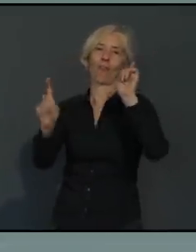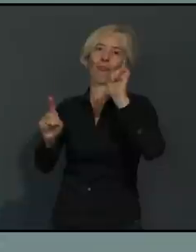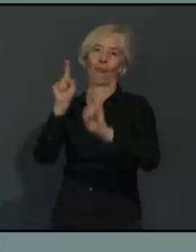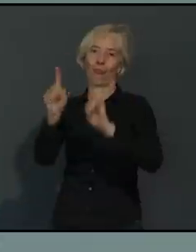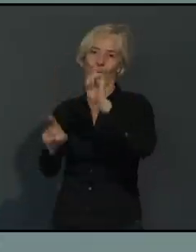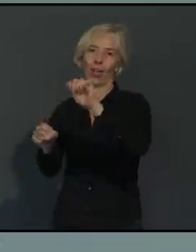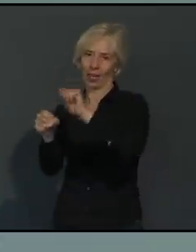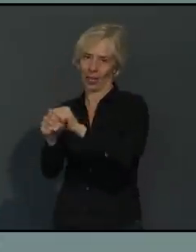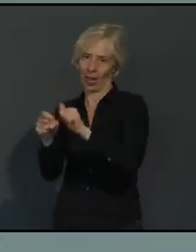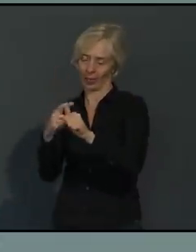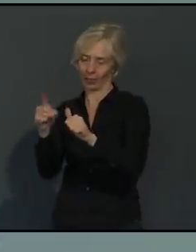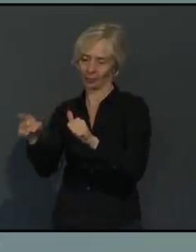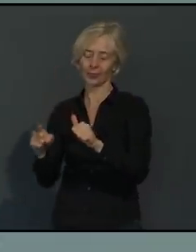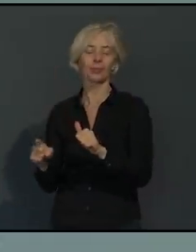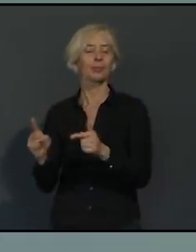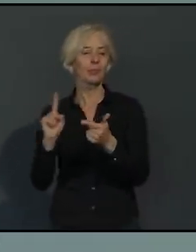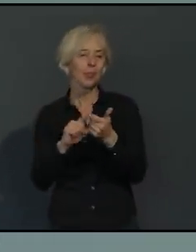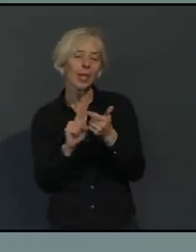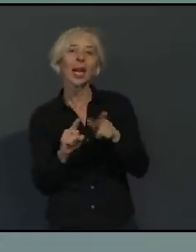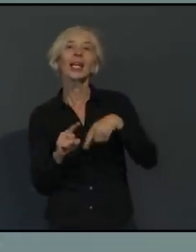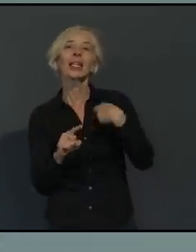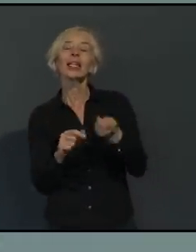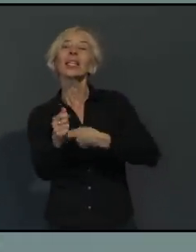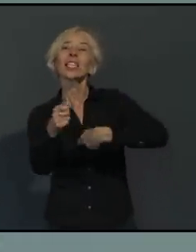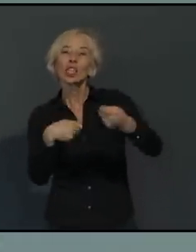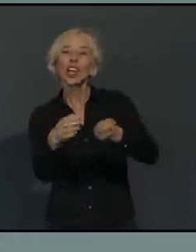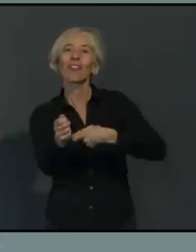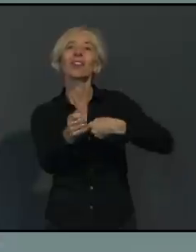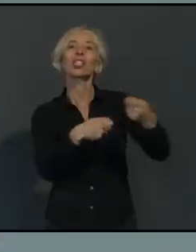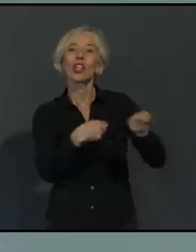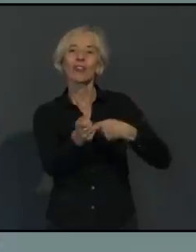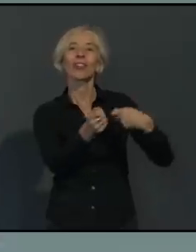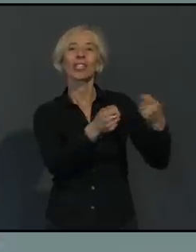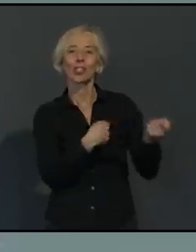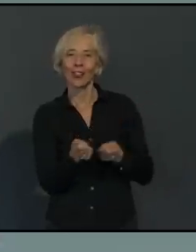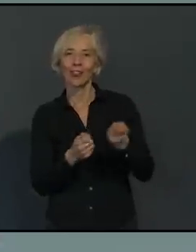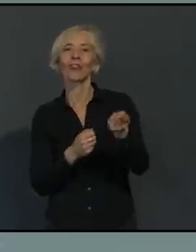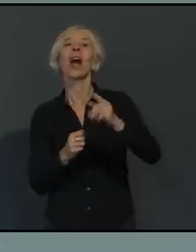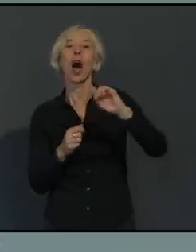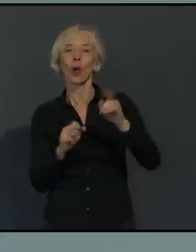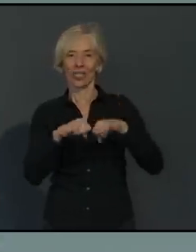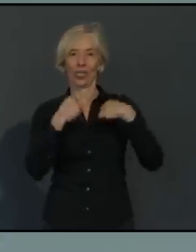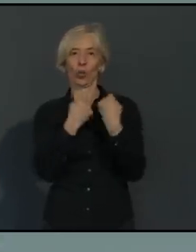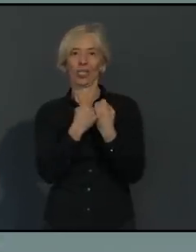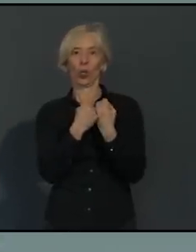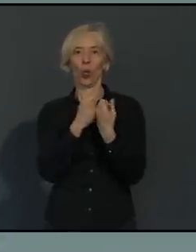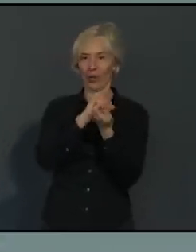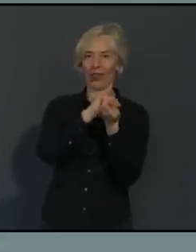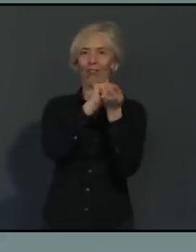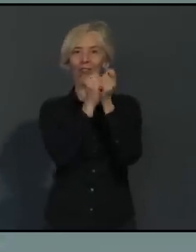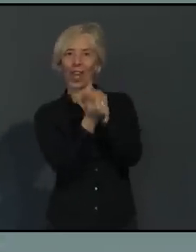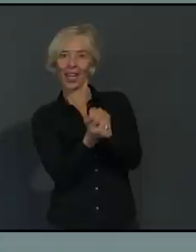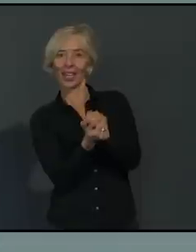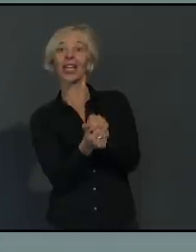im Einzelhandel die Quadratmeterzahl pro Kunde erhöhen. Wir haben momentan die Regelung, dass wir zehn Quadratmeter im